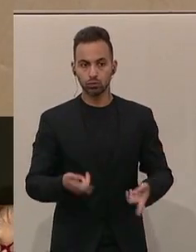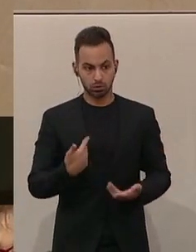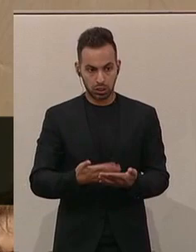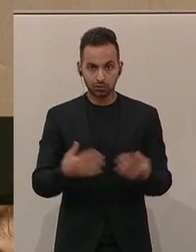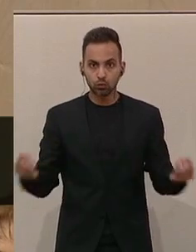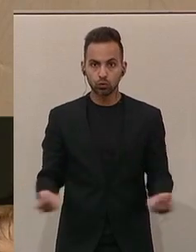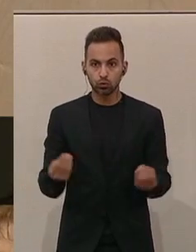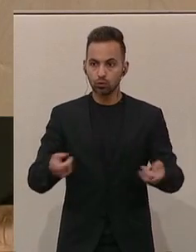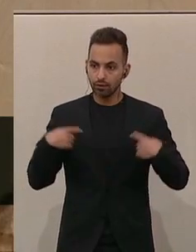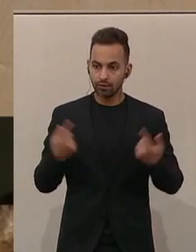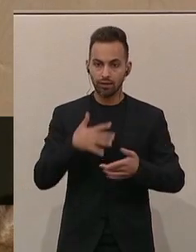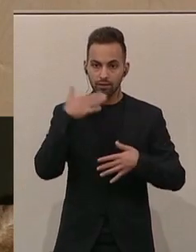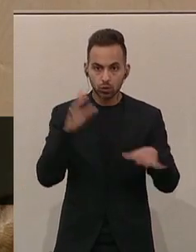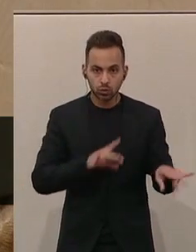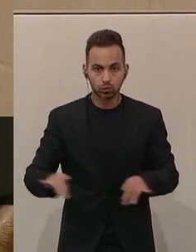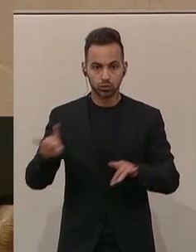ist der Grund.